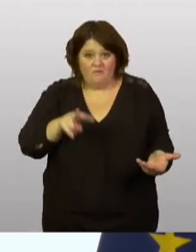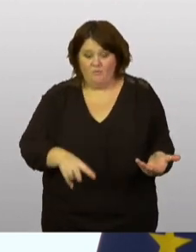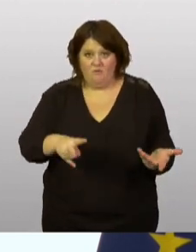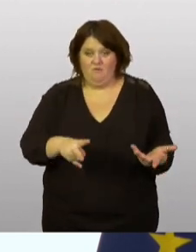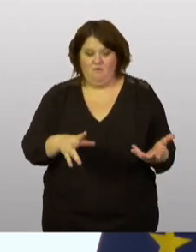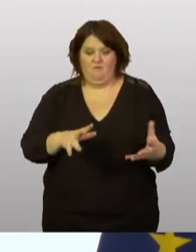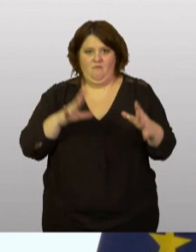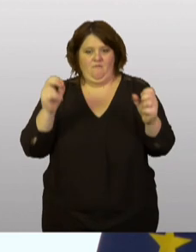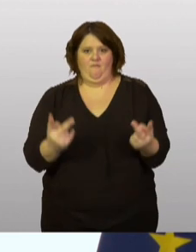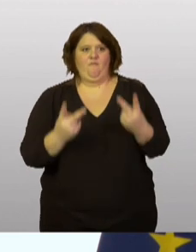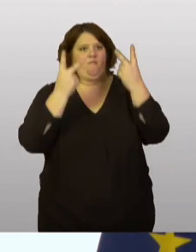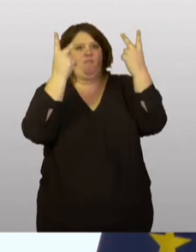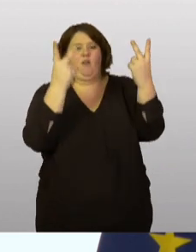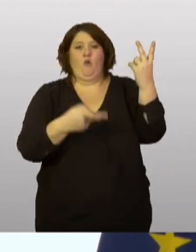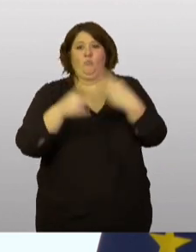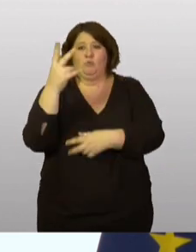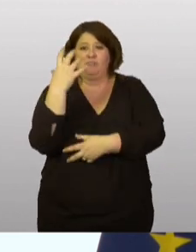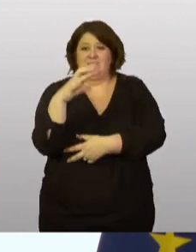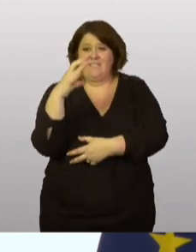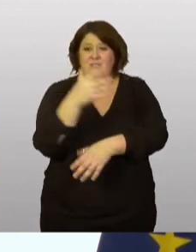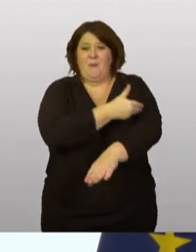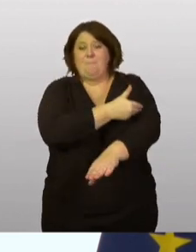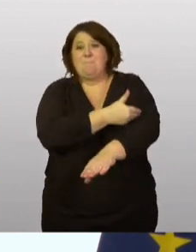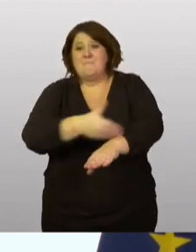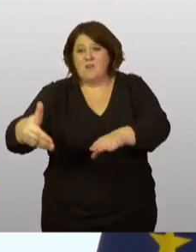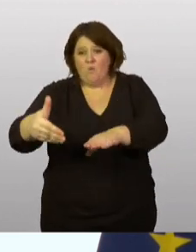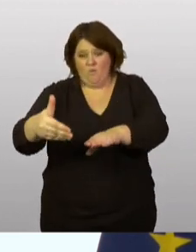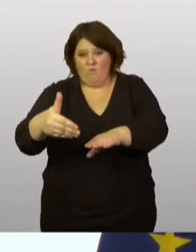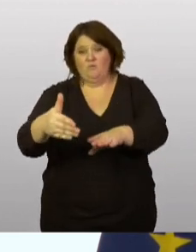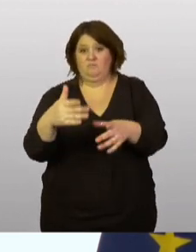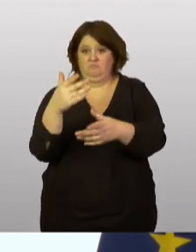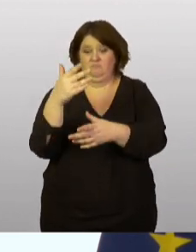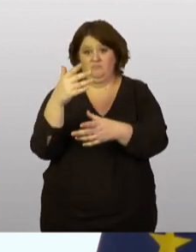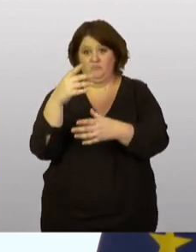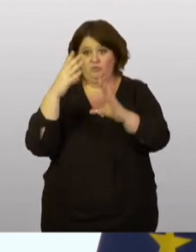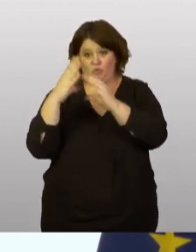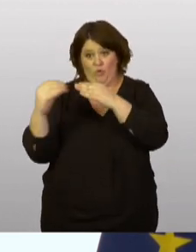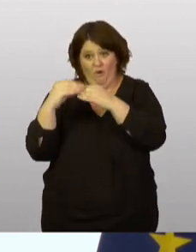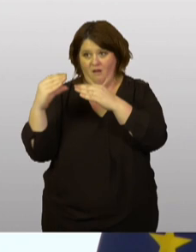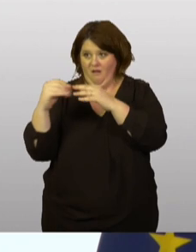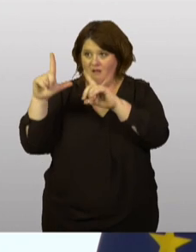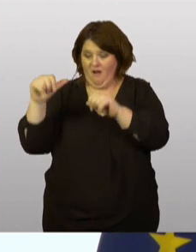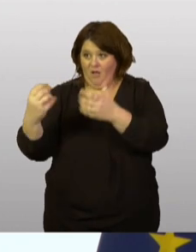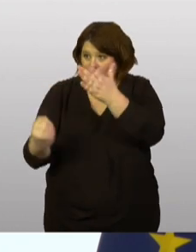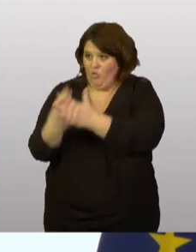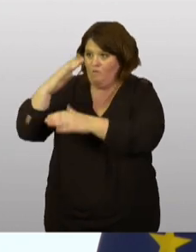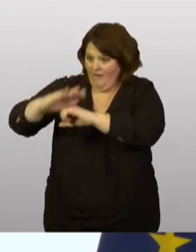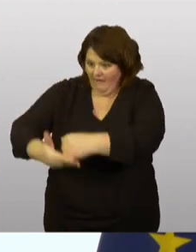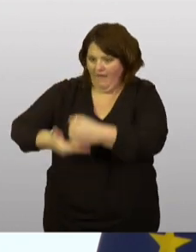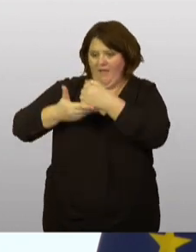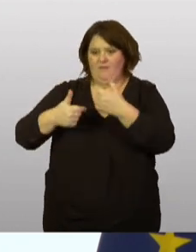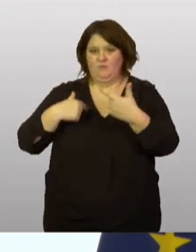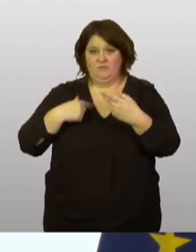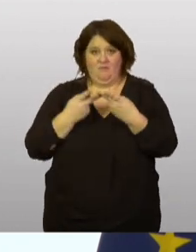énorme valeur. Plus de 500 millions de dollars de grandes, de nouvelles aides qui étaient